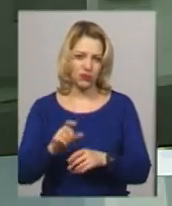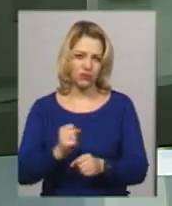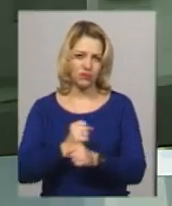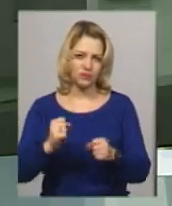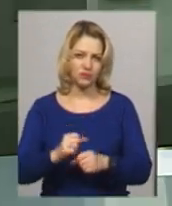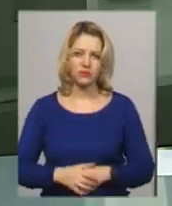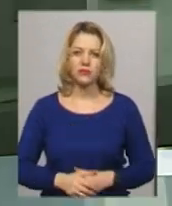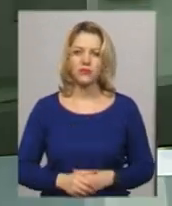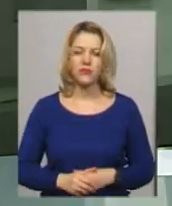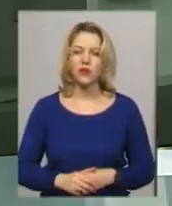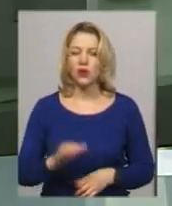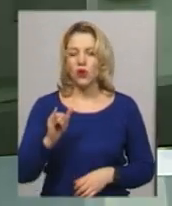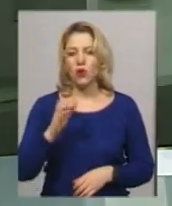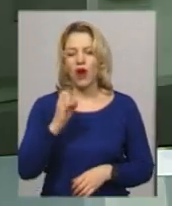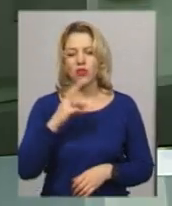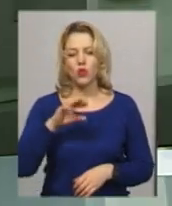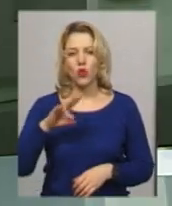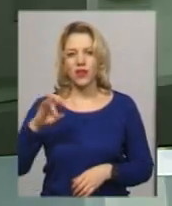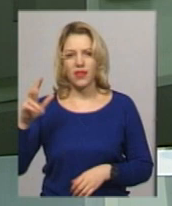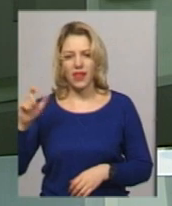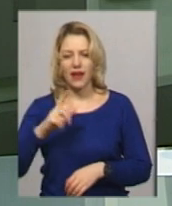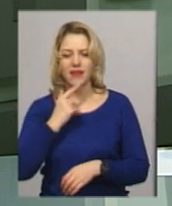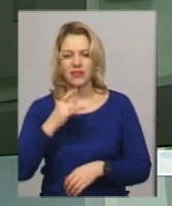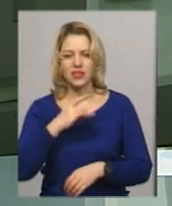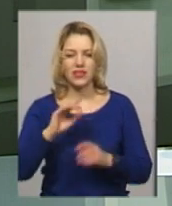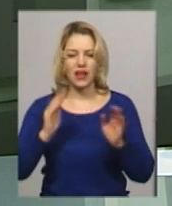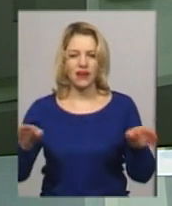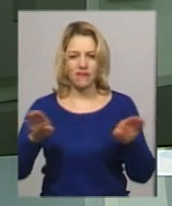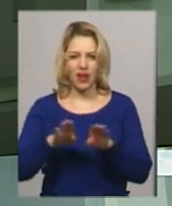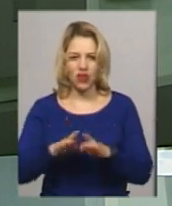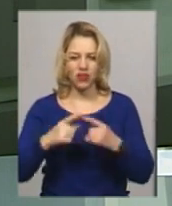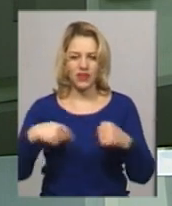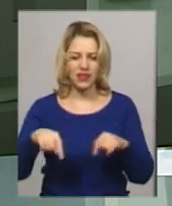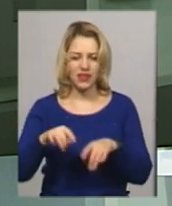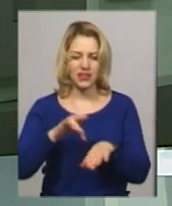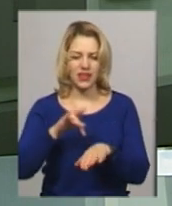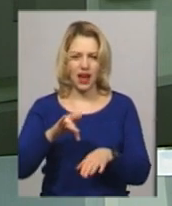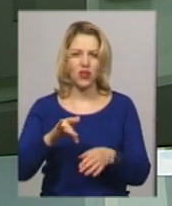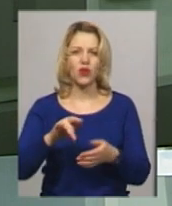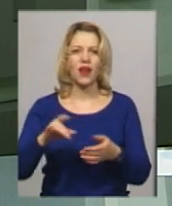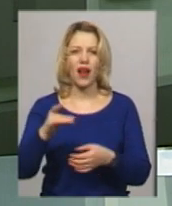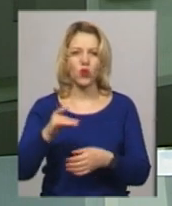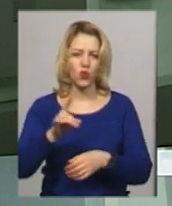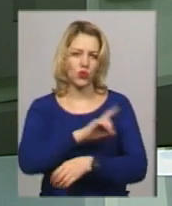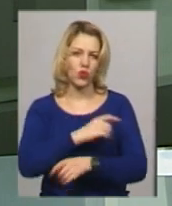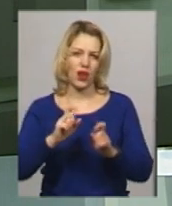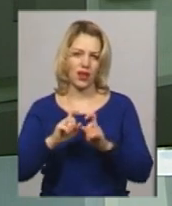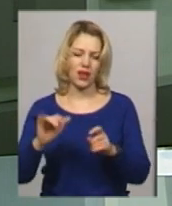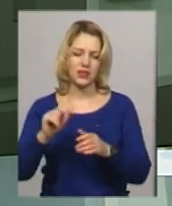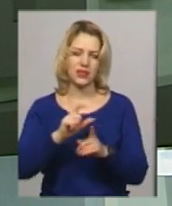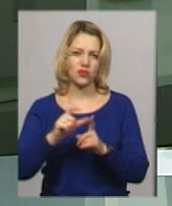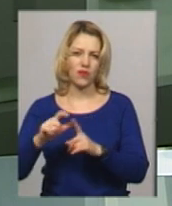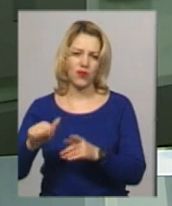У Антонінах Красильівського району закривають відділення Центральної районної лікарні. За словами головного лікаря